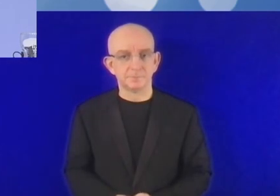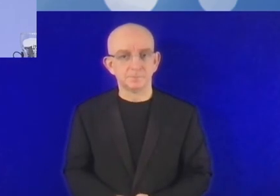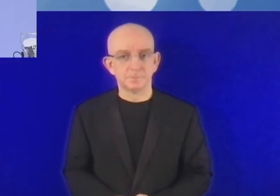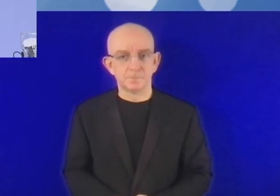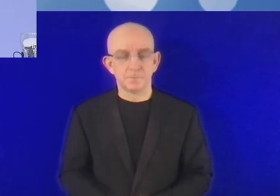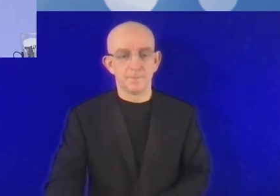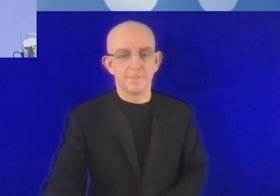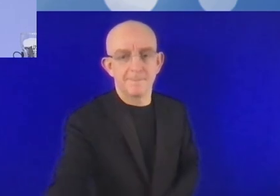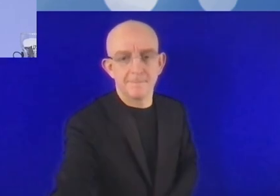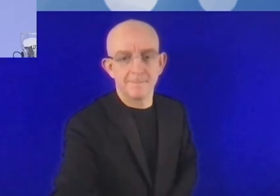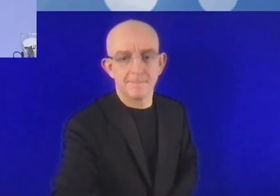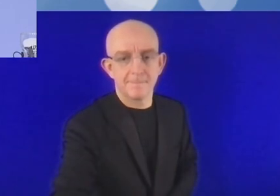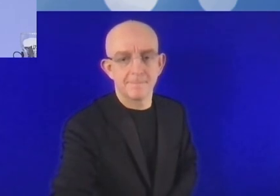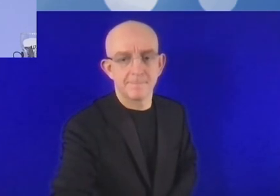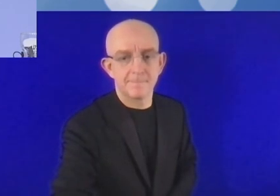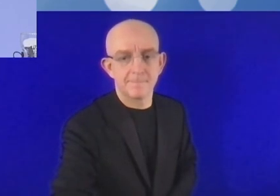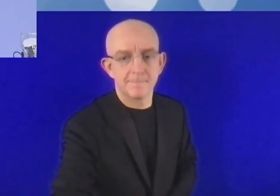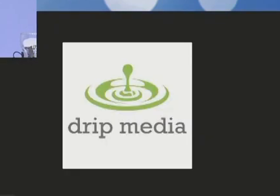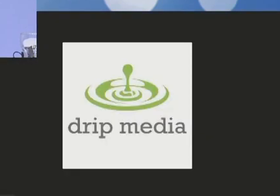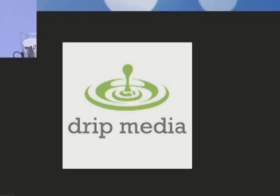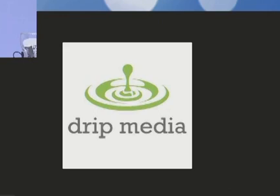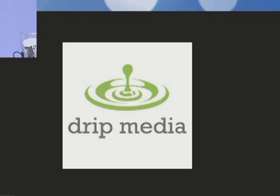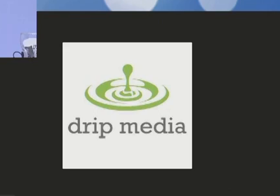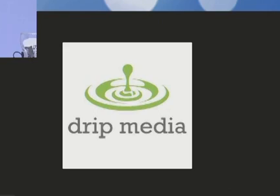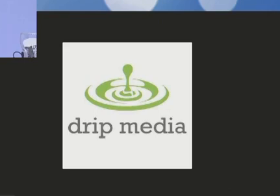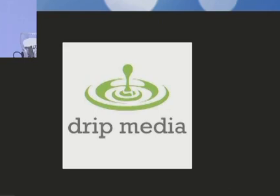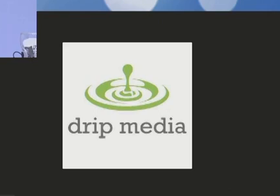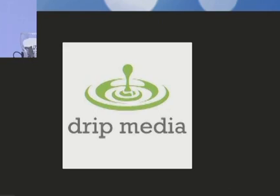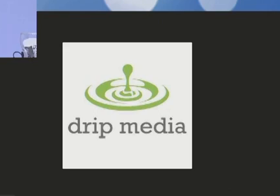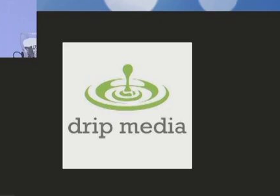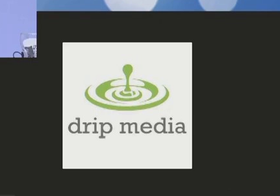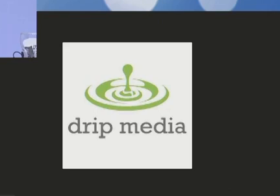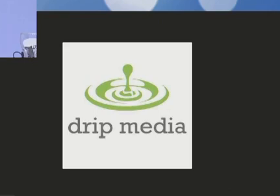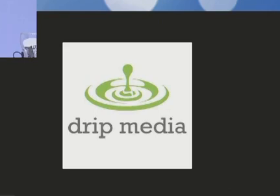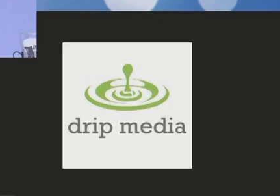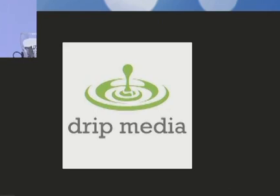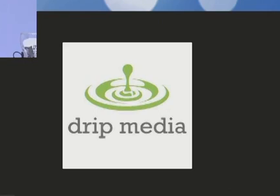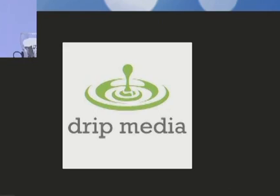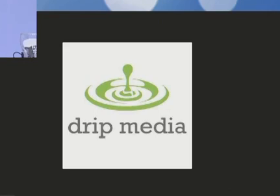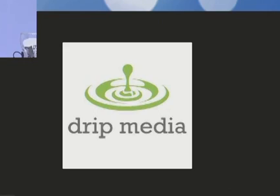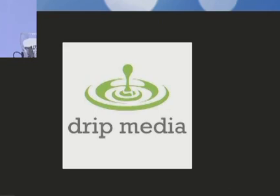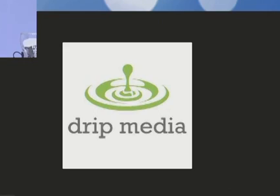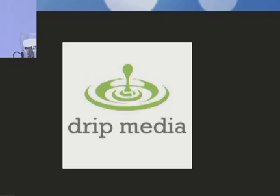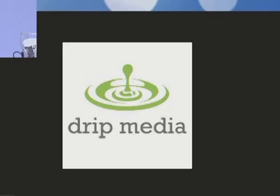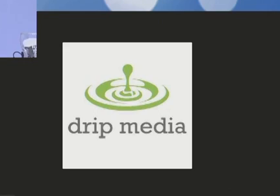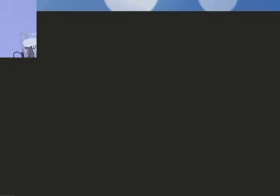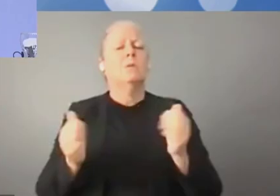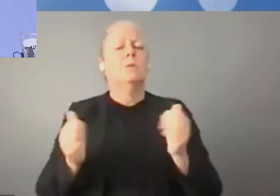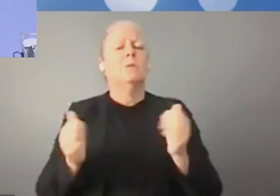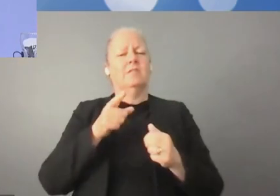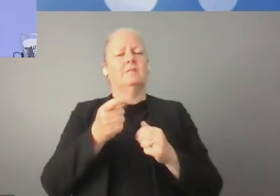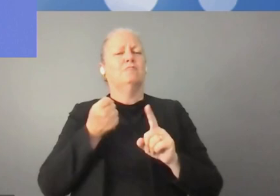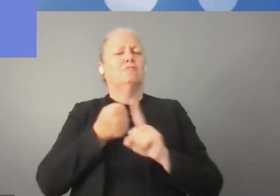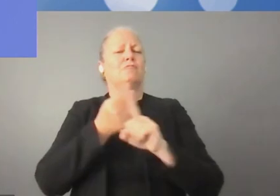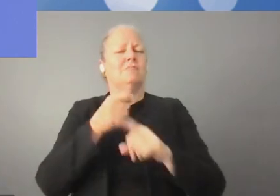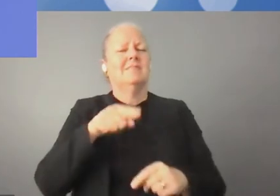une coopération des investisseurs privés en coopération avec le secteur public. Mais je pense aussi qu'il serait important, il serait bon d'être plus